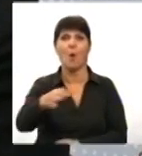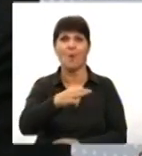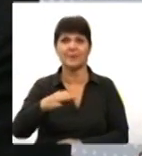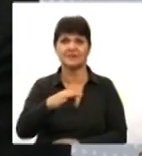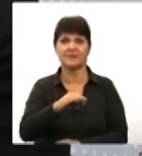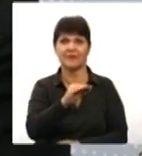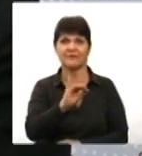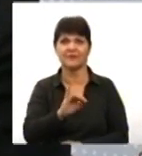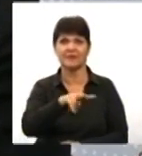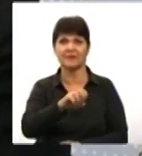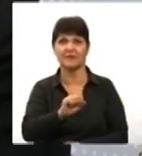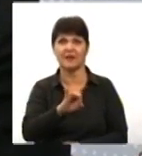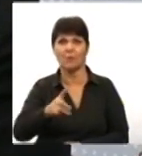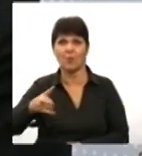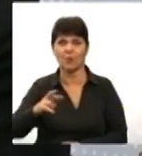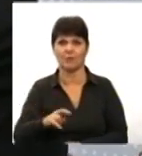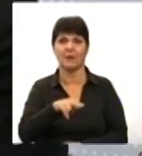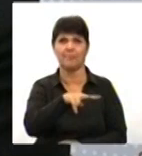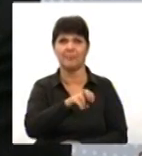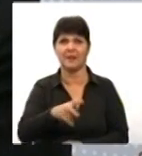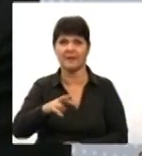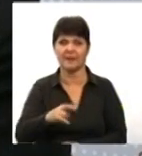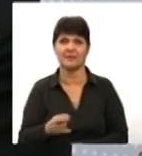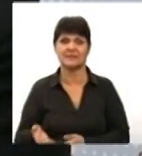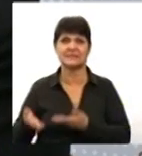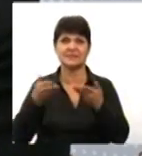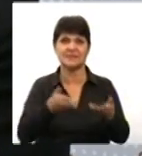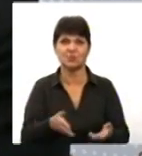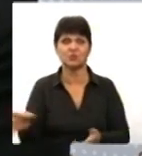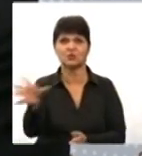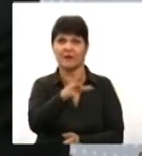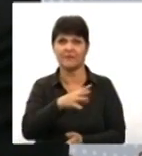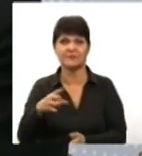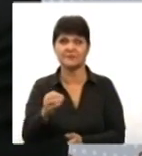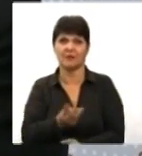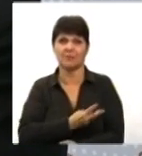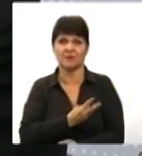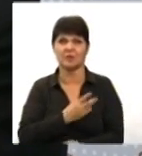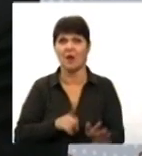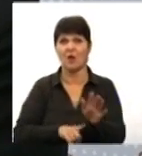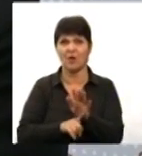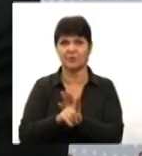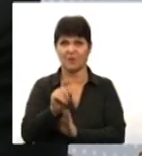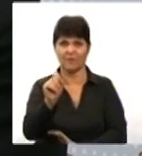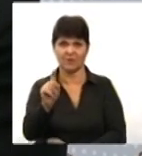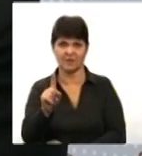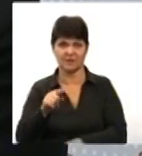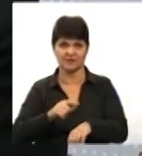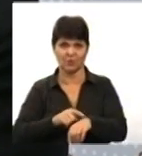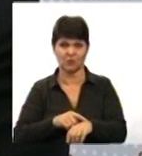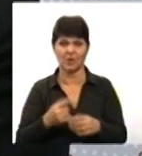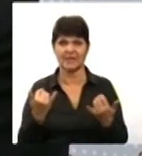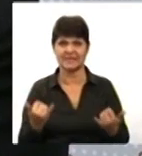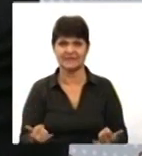запрошуємо всіх бажаючих на наше міроприємство, яке розпочинається з 11-ї години. На сьогоднішній день в